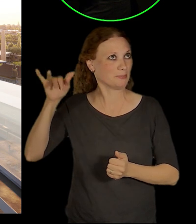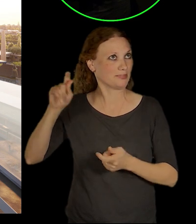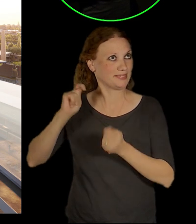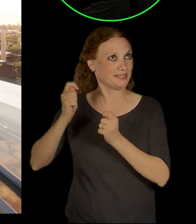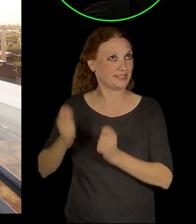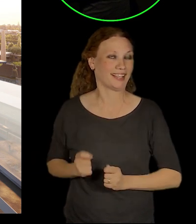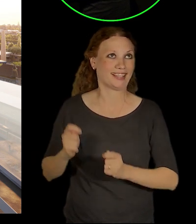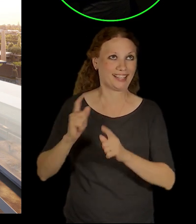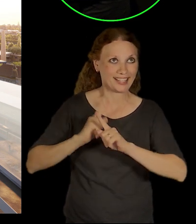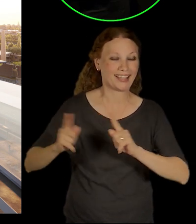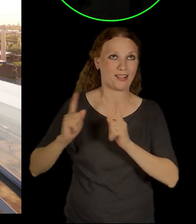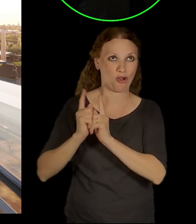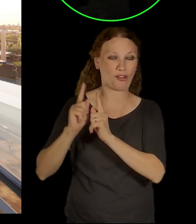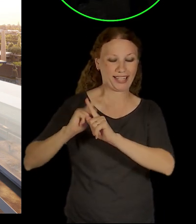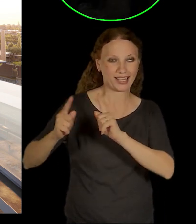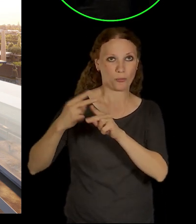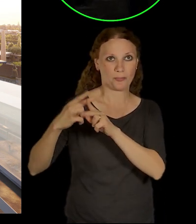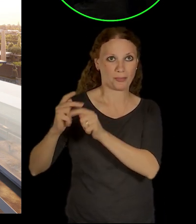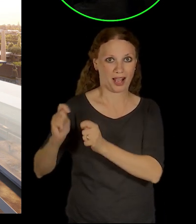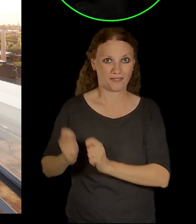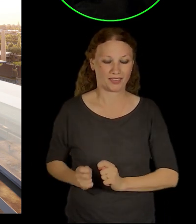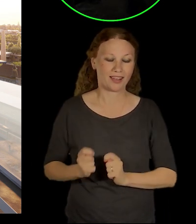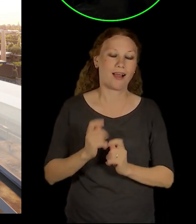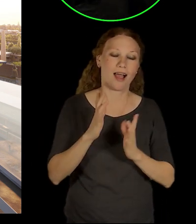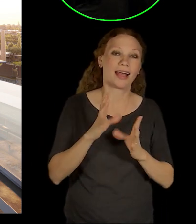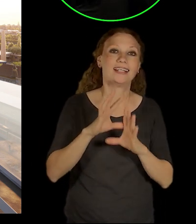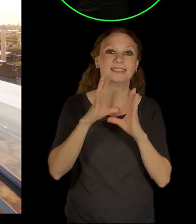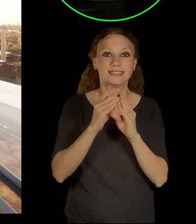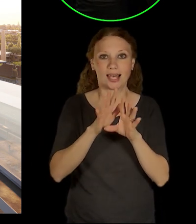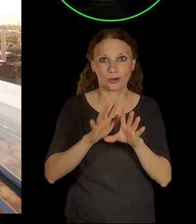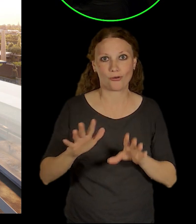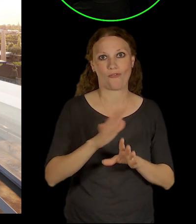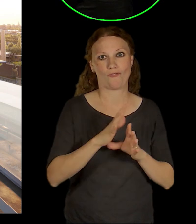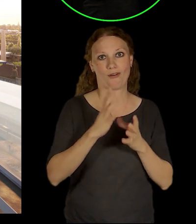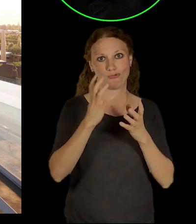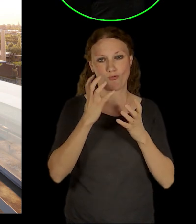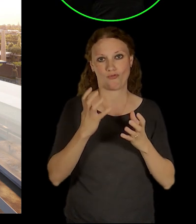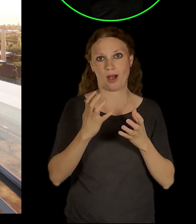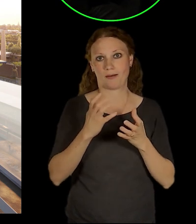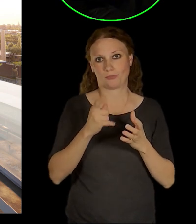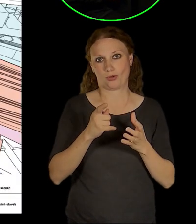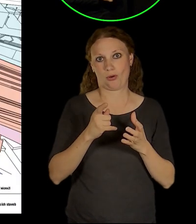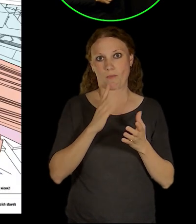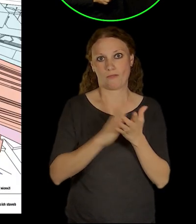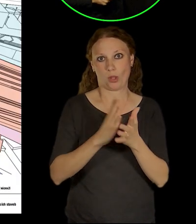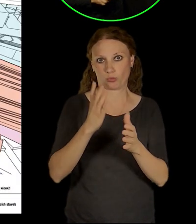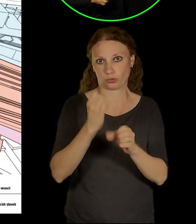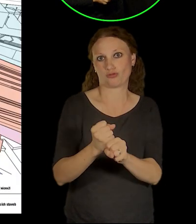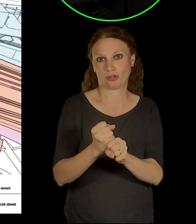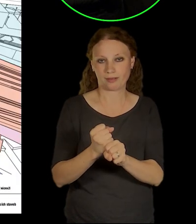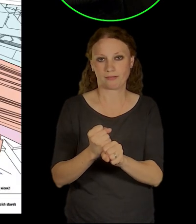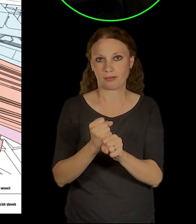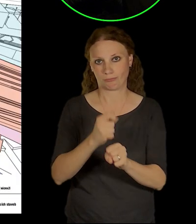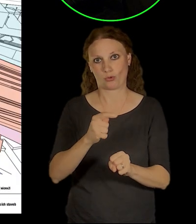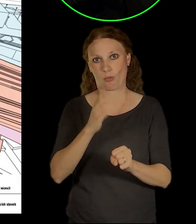dohody a jinak upravený. Nicméně doufám, že se nám ten etos toho projektu podaří udržet a že se